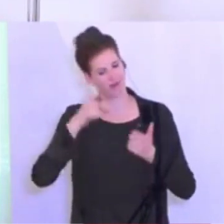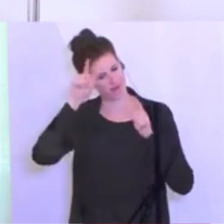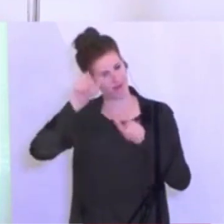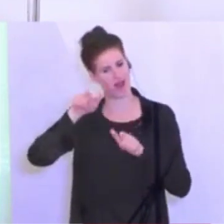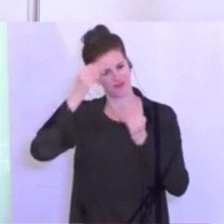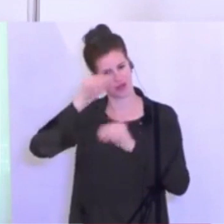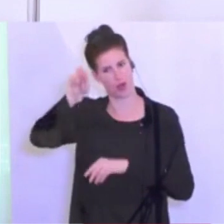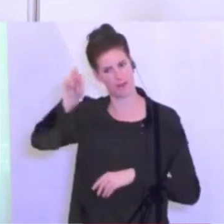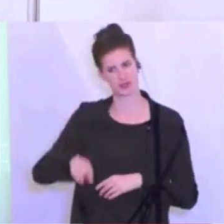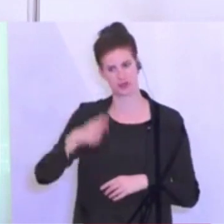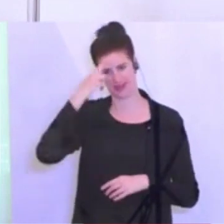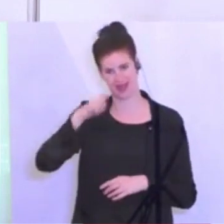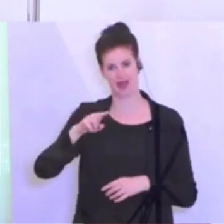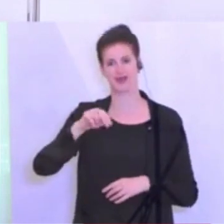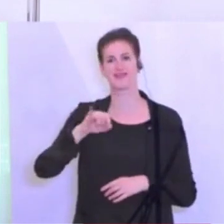So, zum Sport.